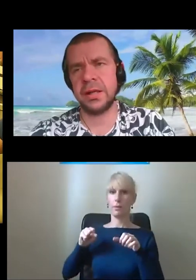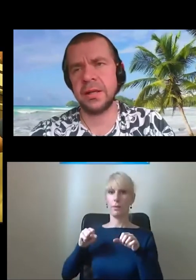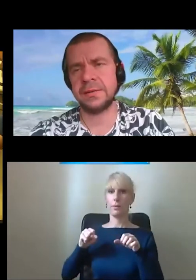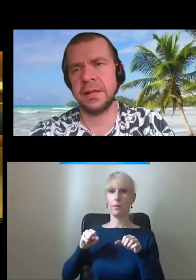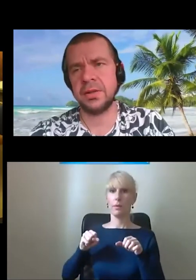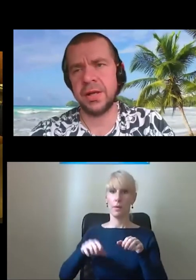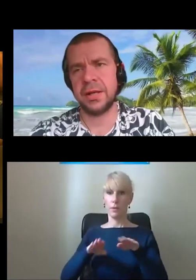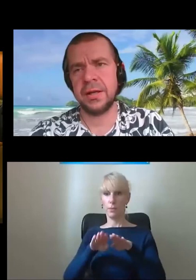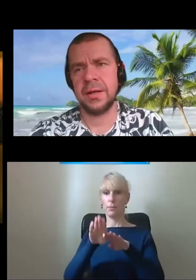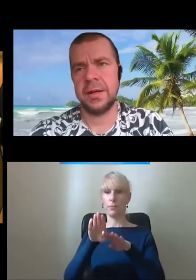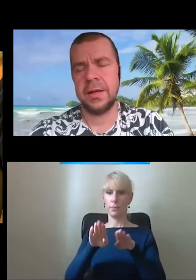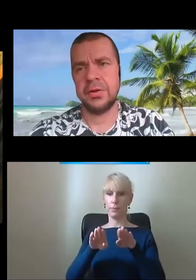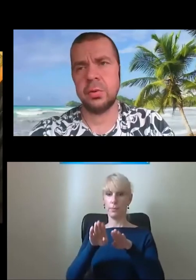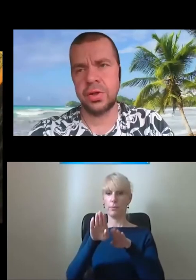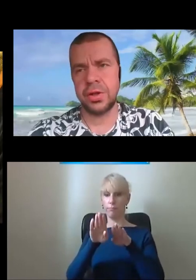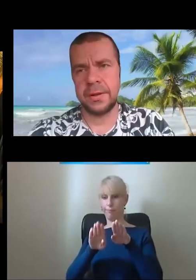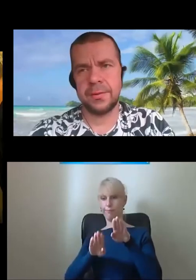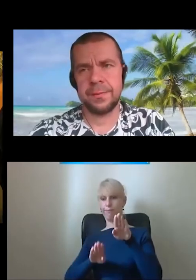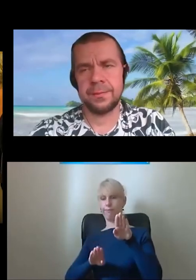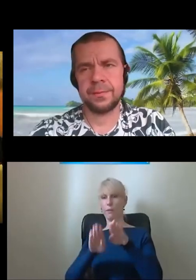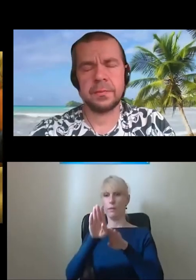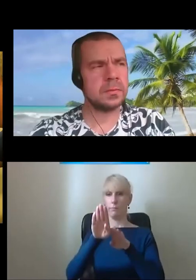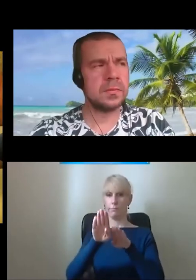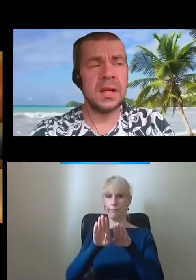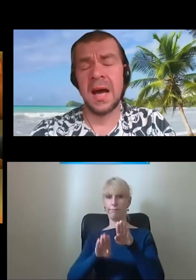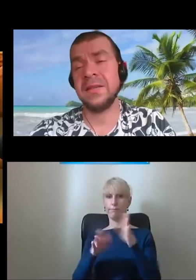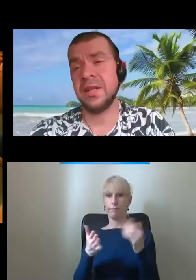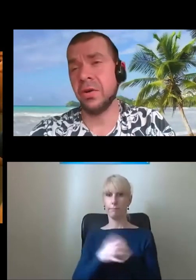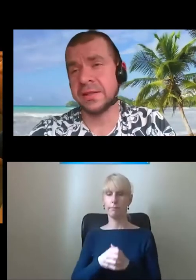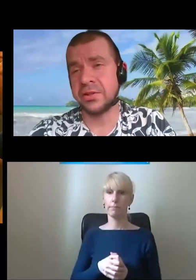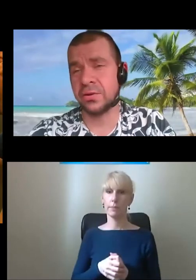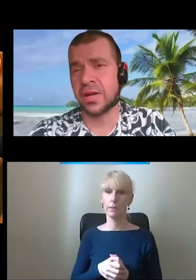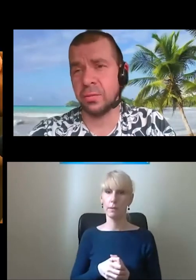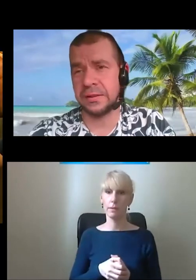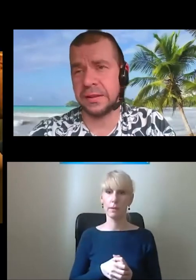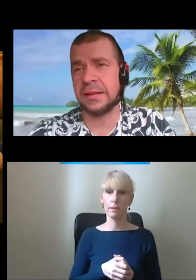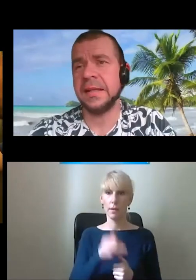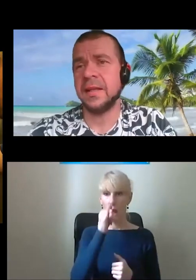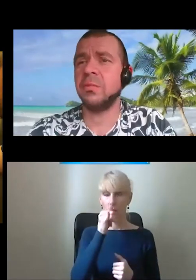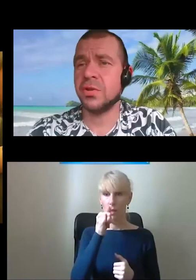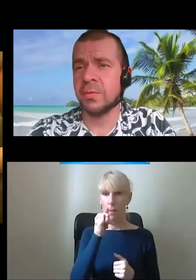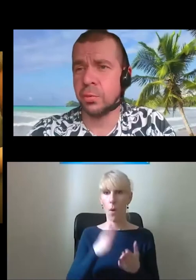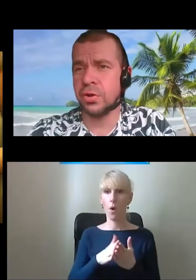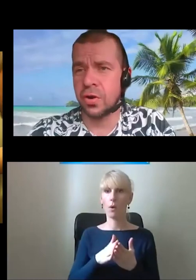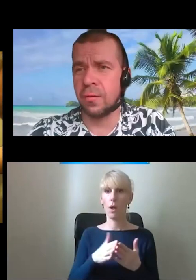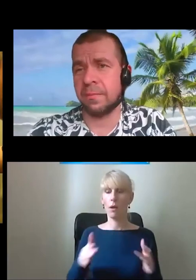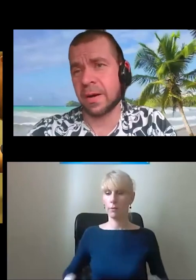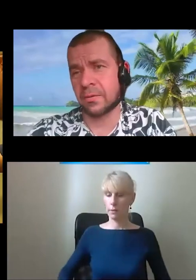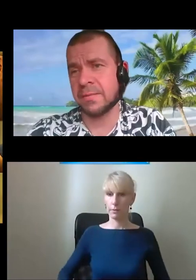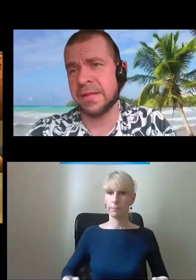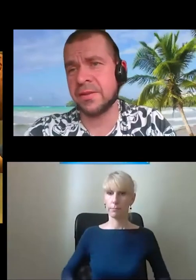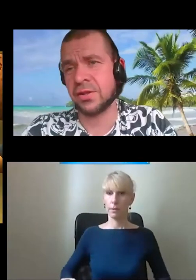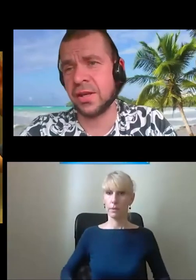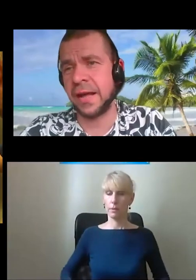koncie nachylenia w stanie się utrzymać. A nie mogę zaciągnąć hamulcy, bo musiałbym puścić koła,